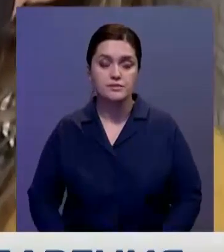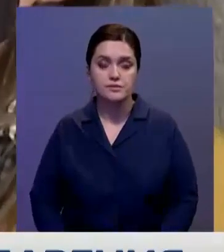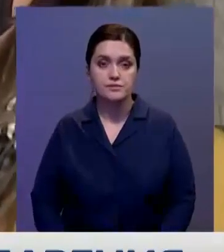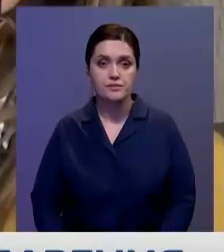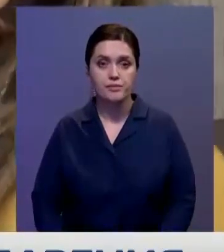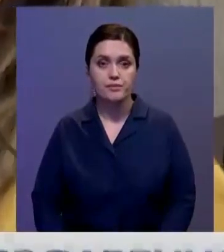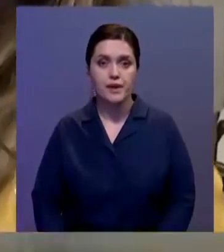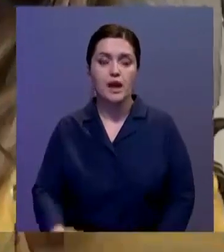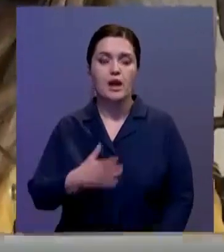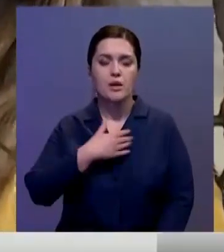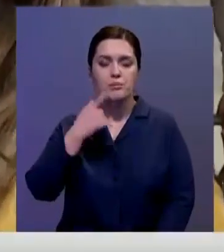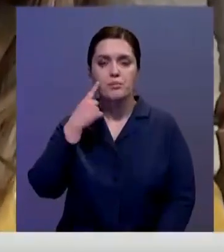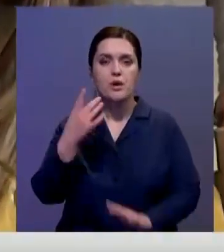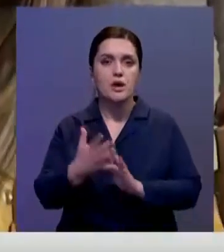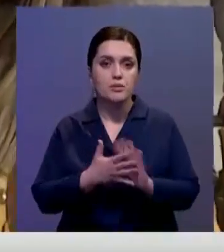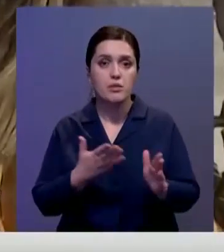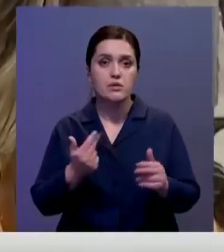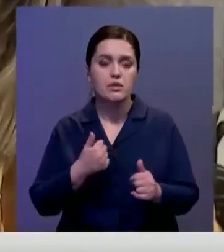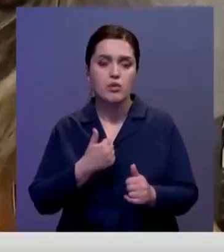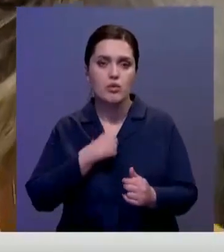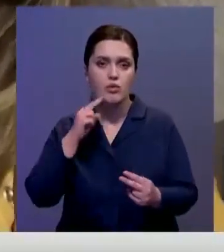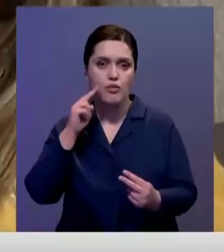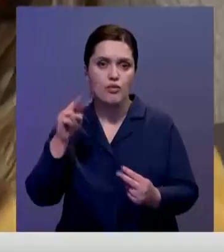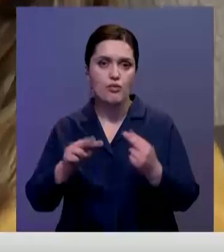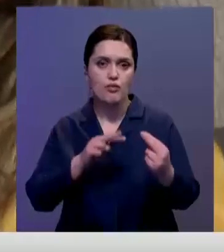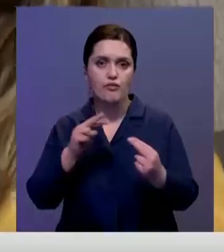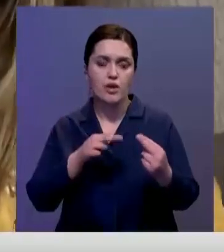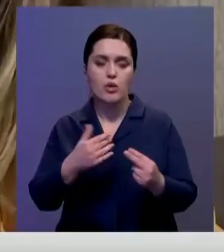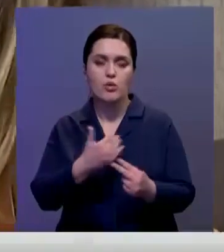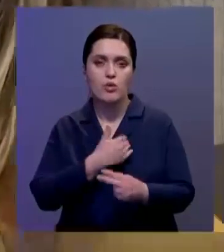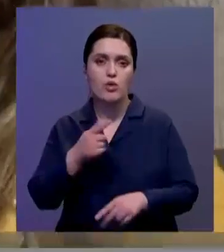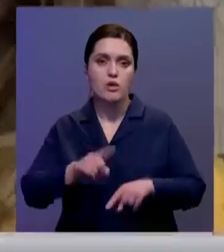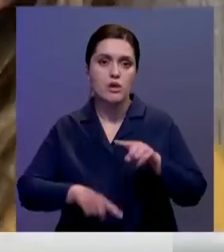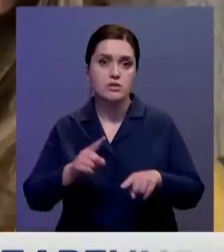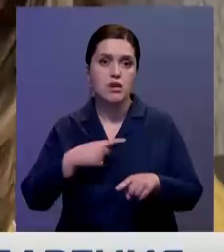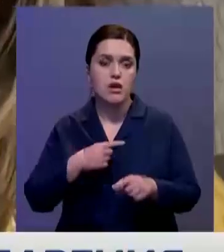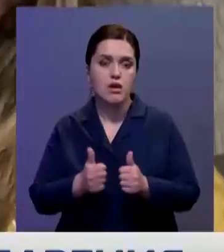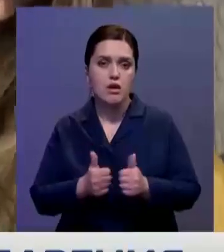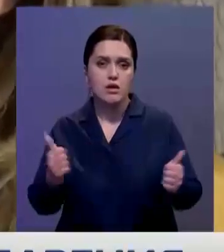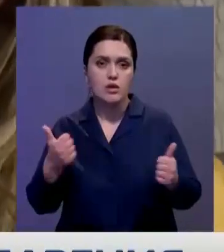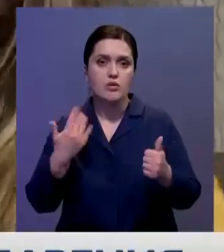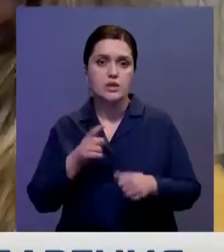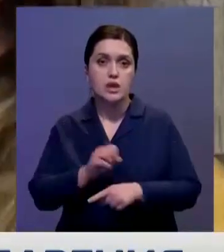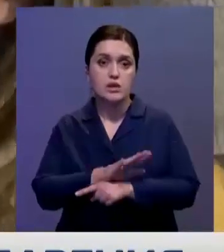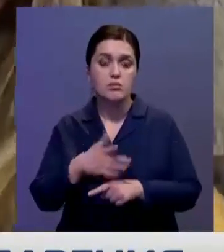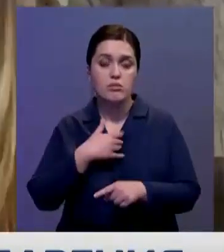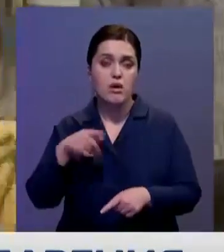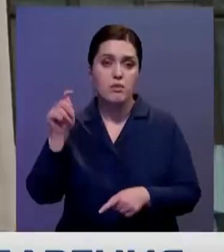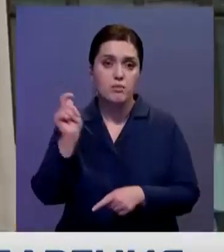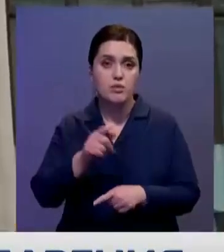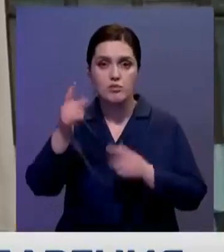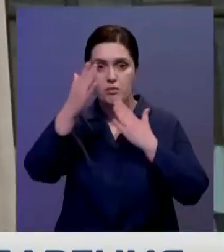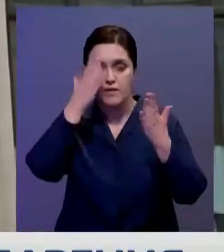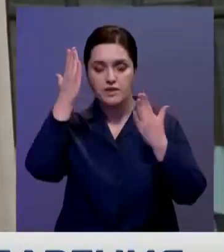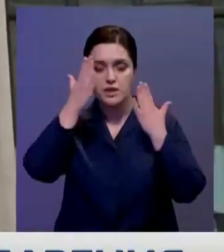Мы понимаем все риски, но мы хотим увидеть своих близких после долгой разлуки из-за коронавируса. Поэтому мы летим туда, чтобы повеселиться.